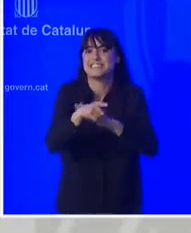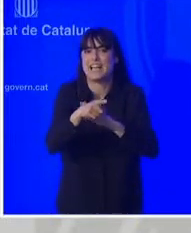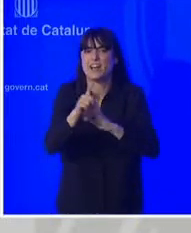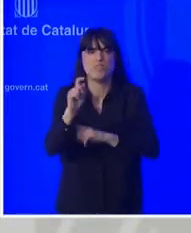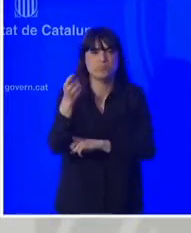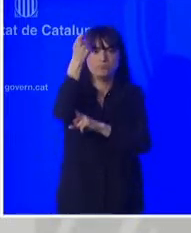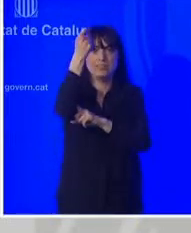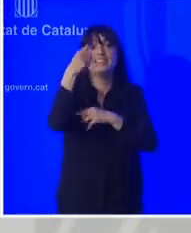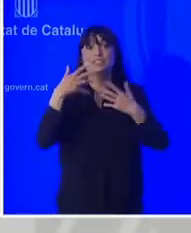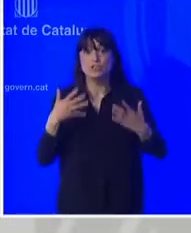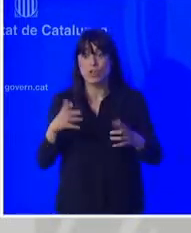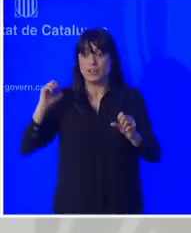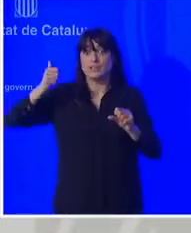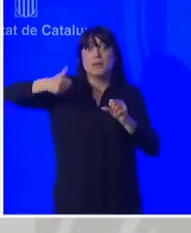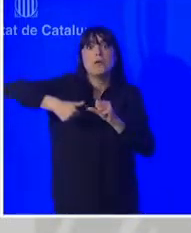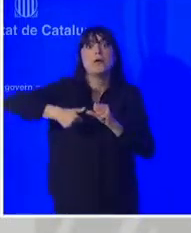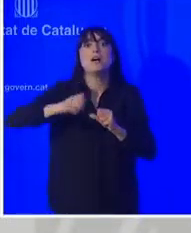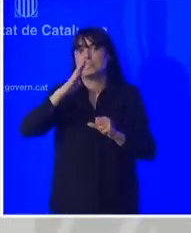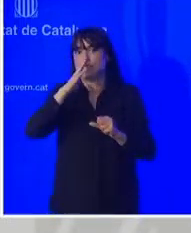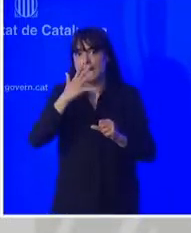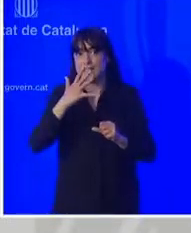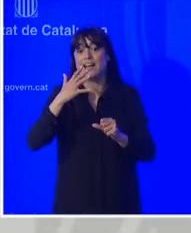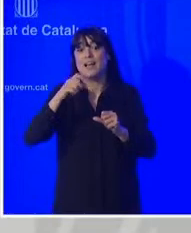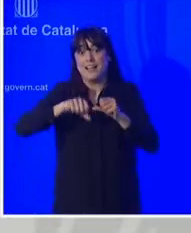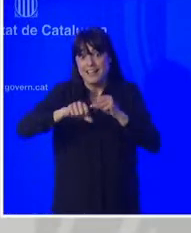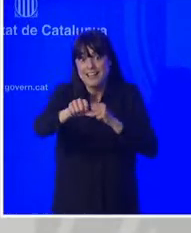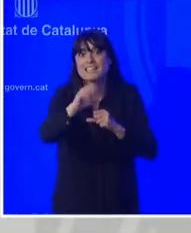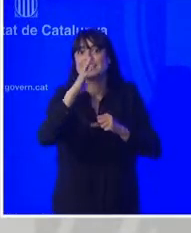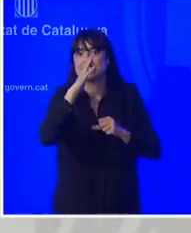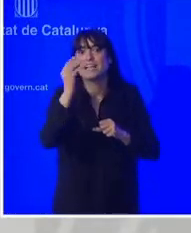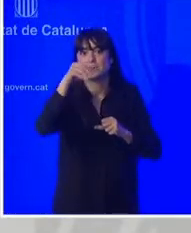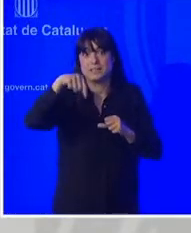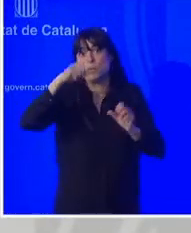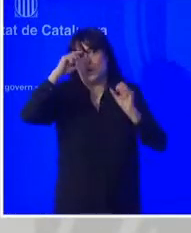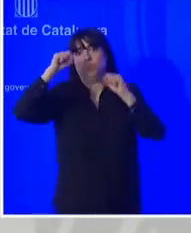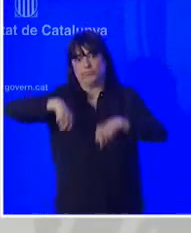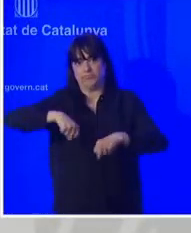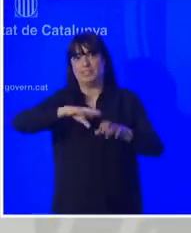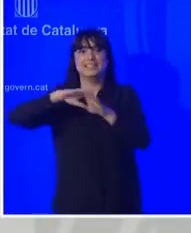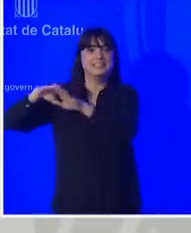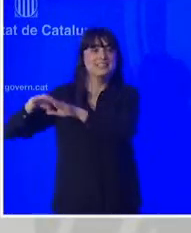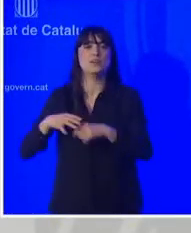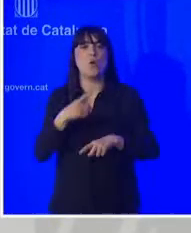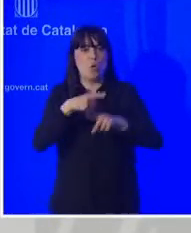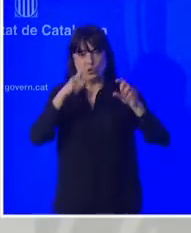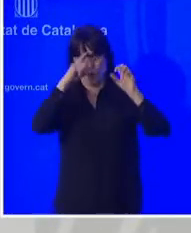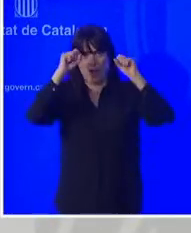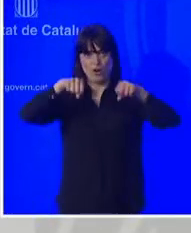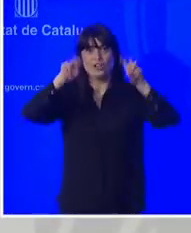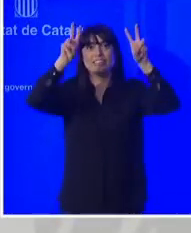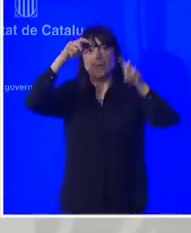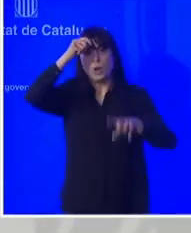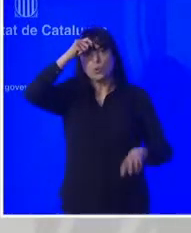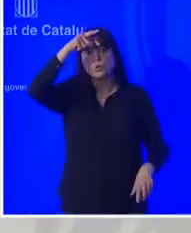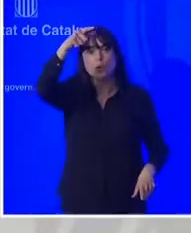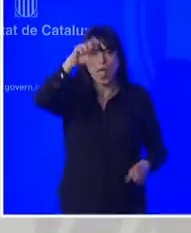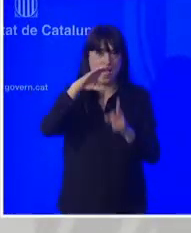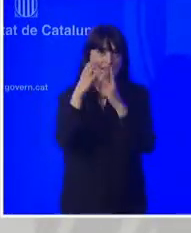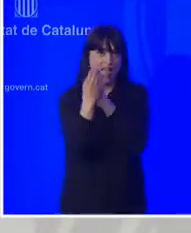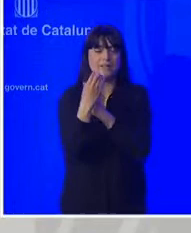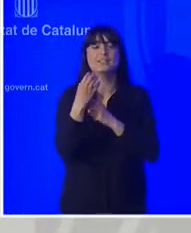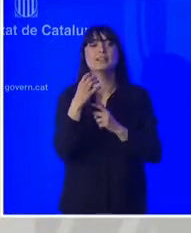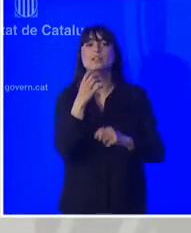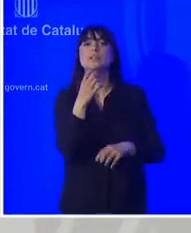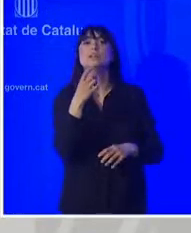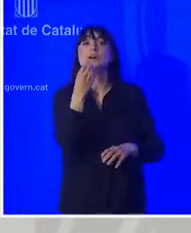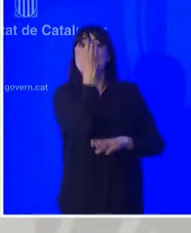de cinc anys més. En l'àmbit cultural, avui hem acordat declarar bé cultural d'interès nacional en la categoria de